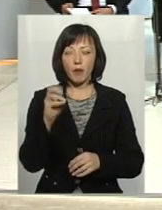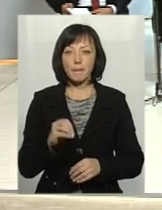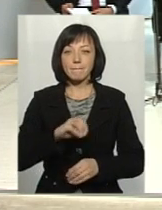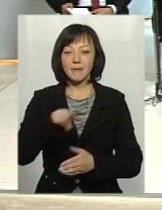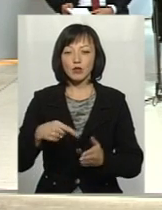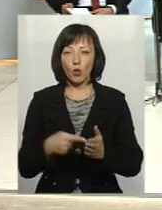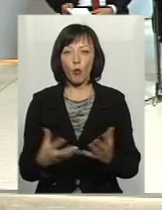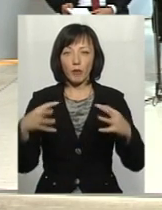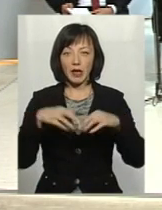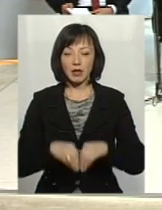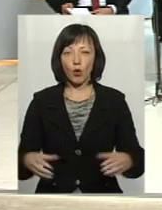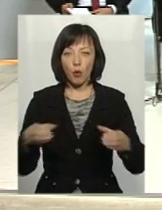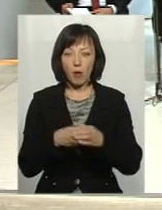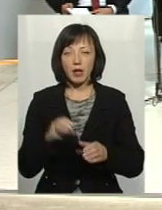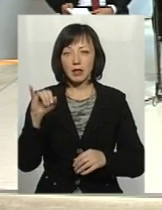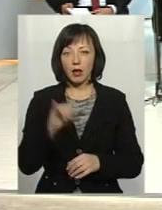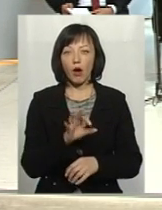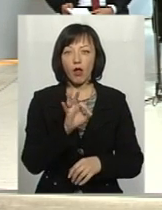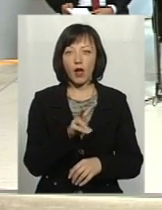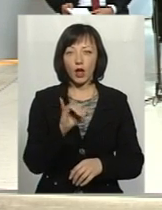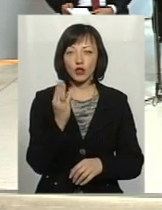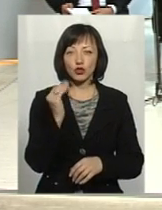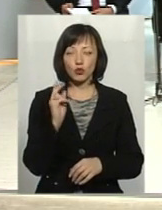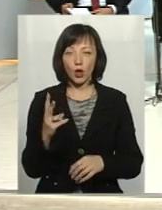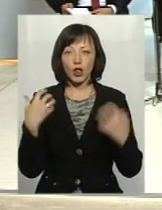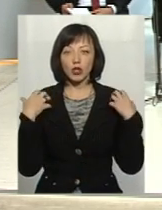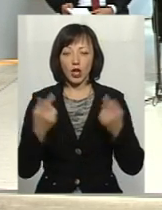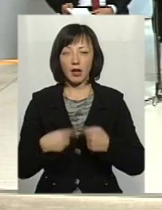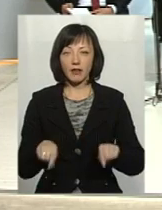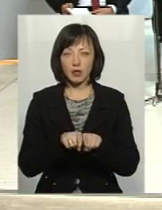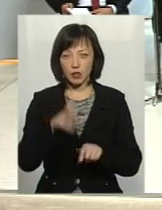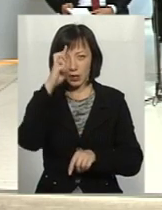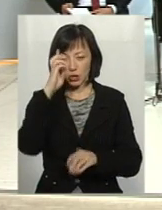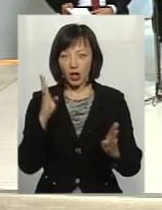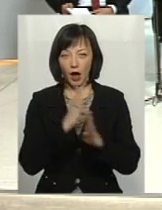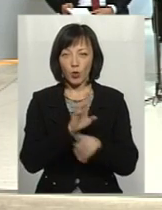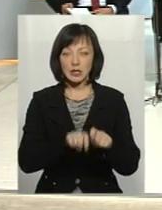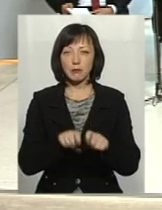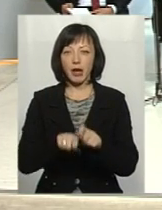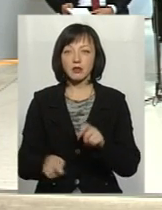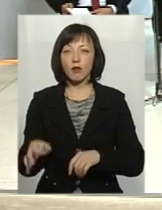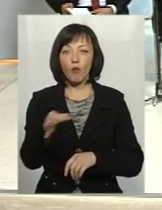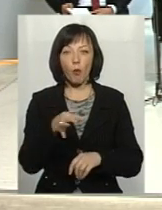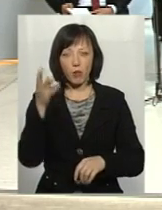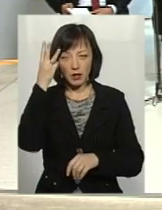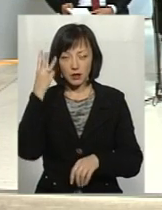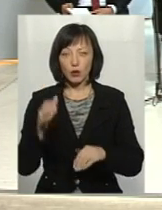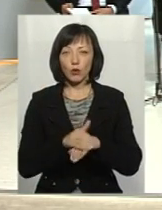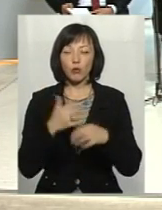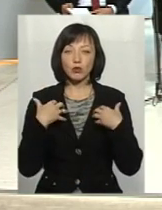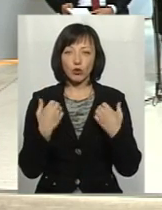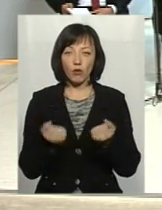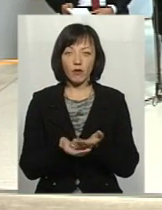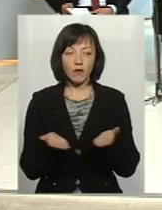'єднаної територіальної громади та Олег Ліщук, начальник відділу Держекоінспекції у Хмельницькій області. Доброго здоров'я,